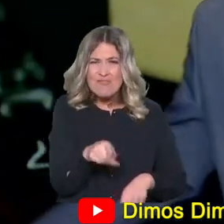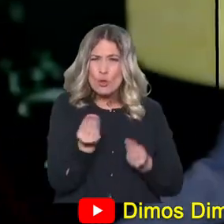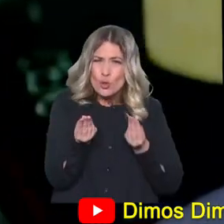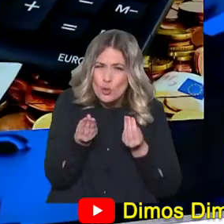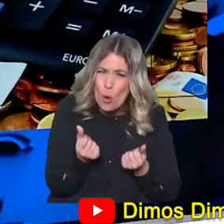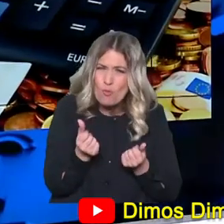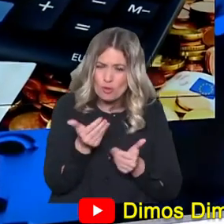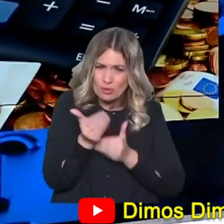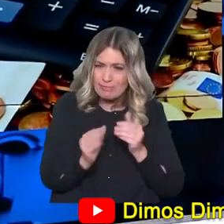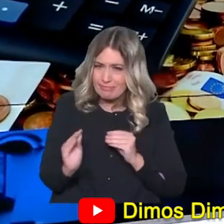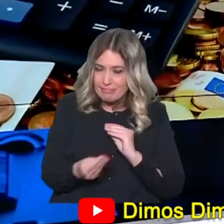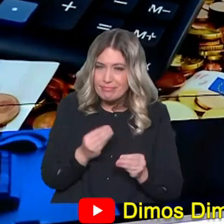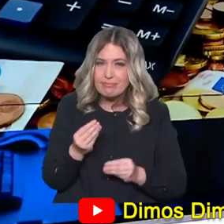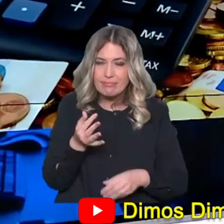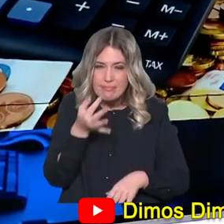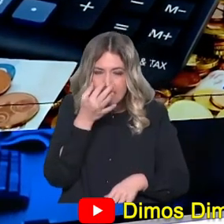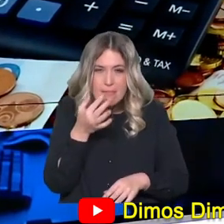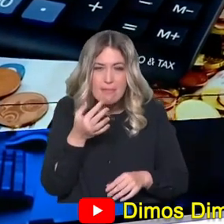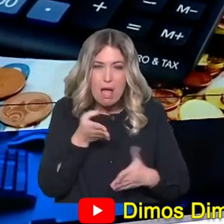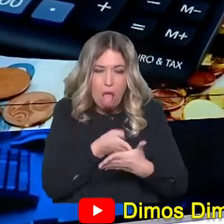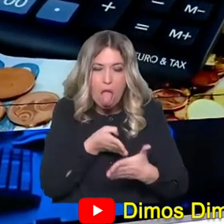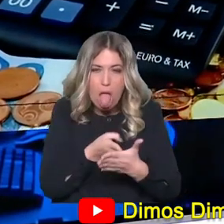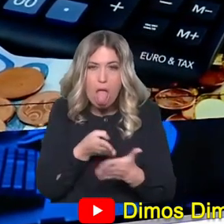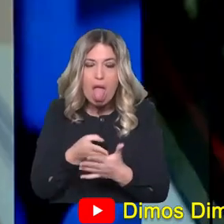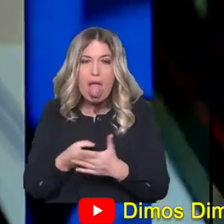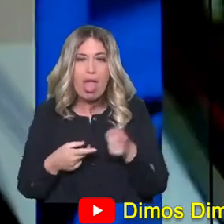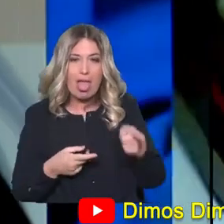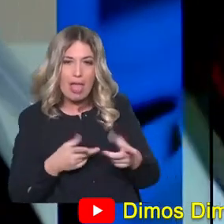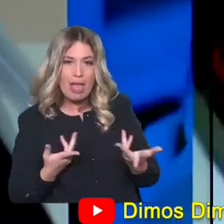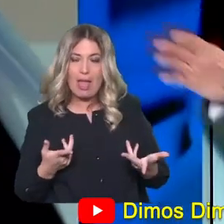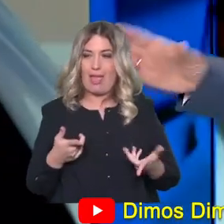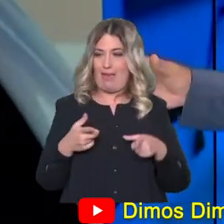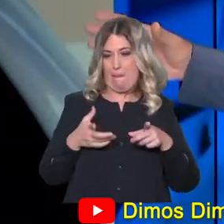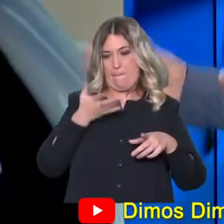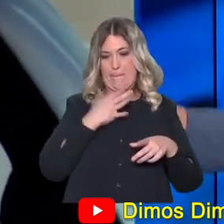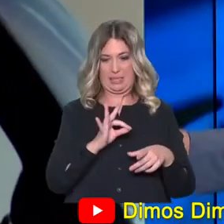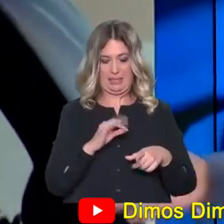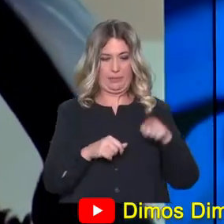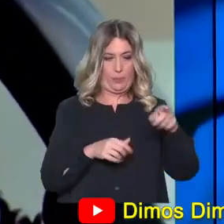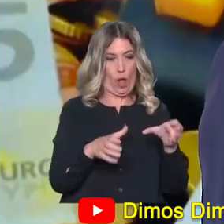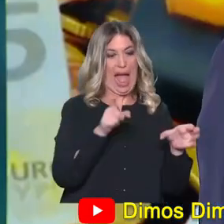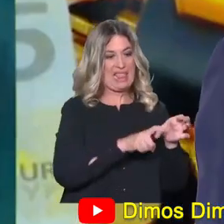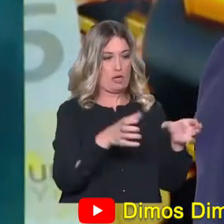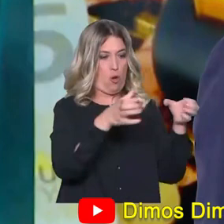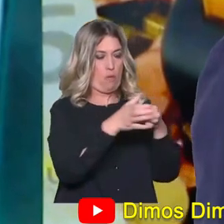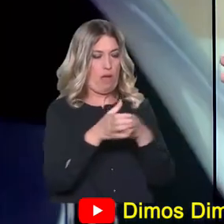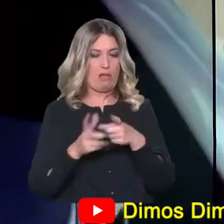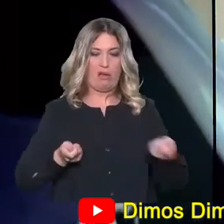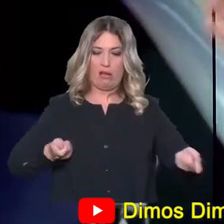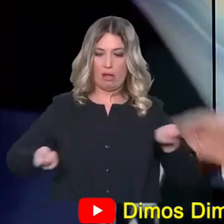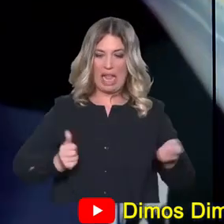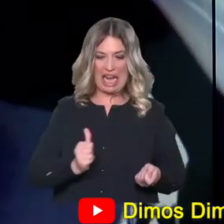οποίο έχει προκύψει πια, να διαχειρίζεται το ιδιωτικό χρέος της χώρας. Μια ομάδα εταιρεών, οι οποίες λειτουργούν